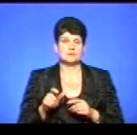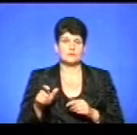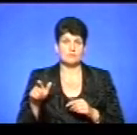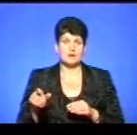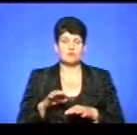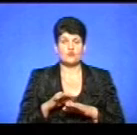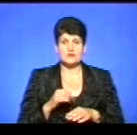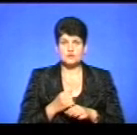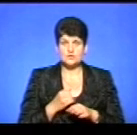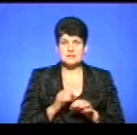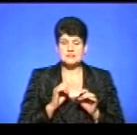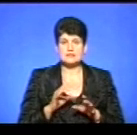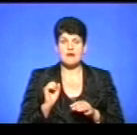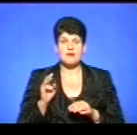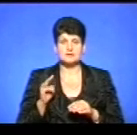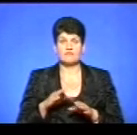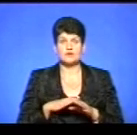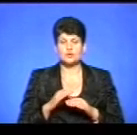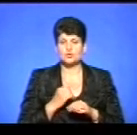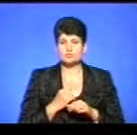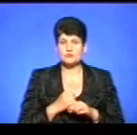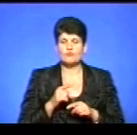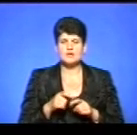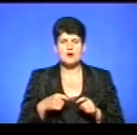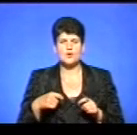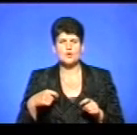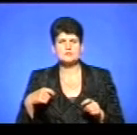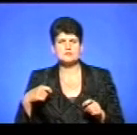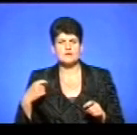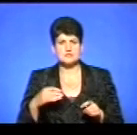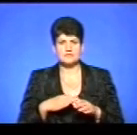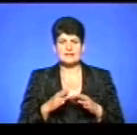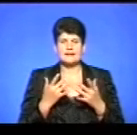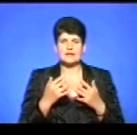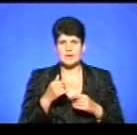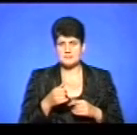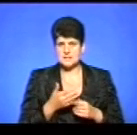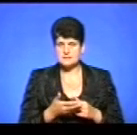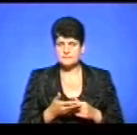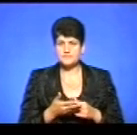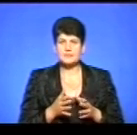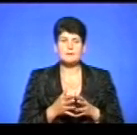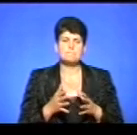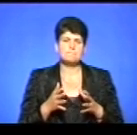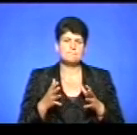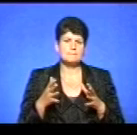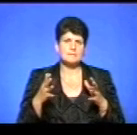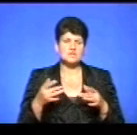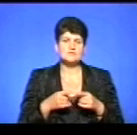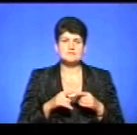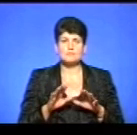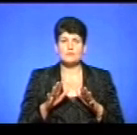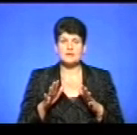ці роботи, здати акти виконаних робіт. Тобто, вона розтягується, таке виконання, на кілька місяців. Більшість петицій на даний момент такого